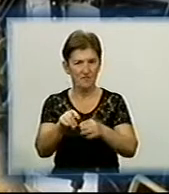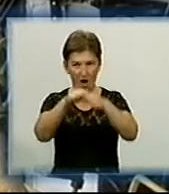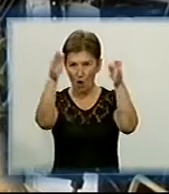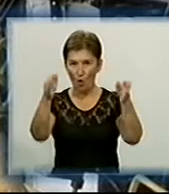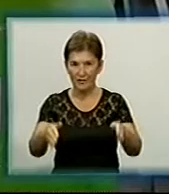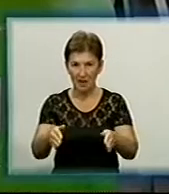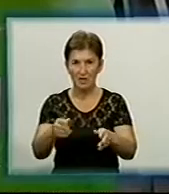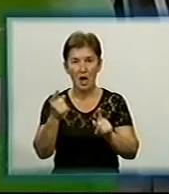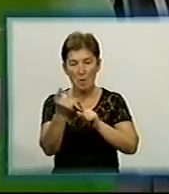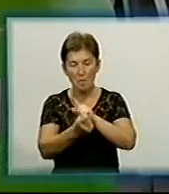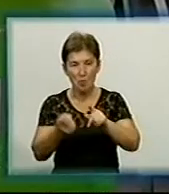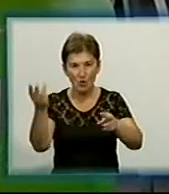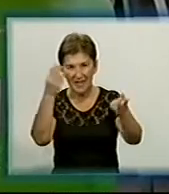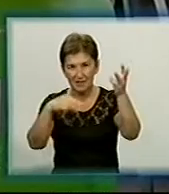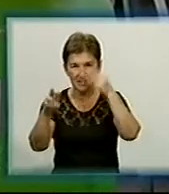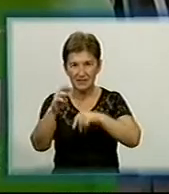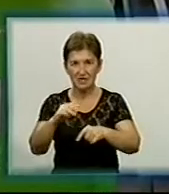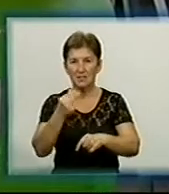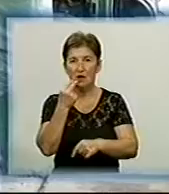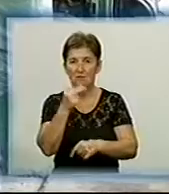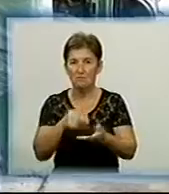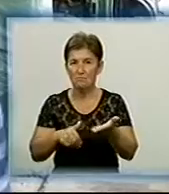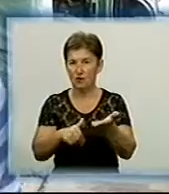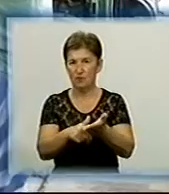модернізація лише поліпшить якість обслуговування